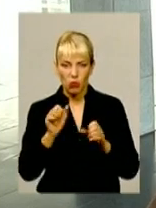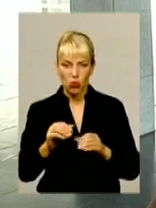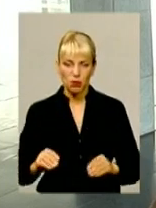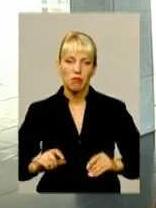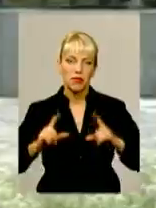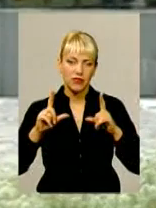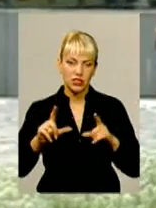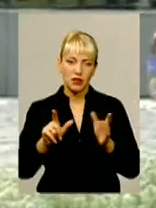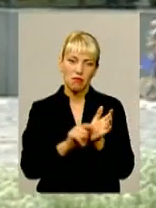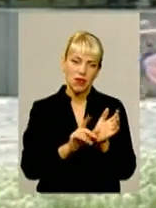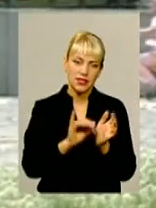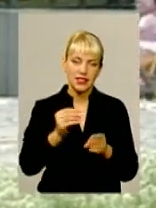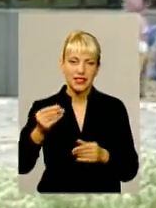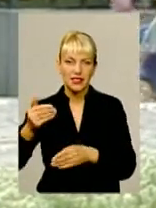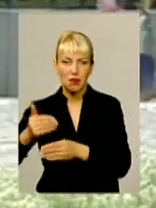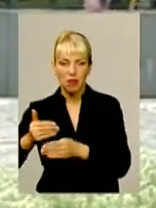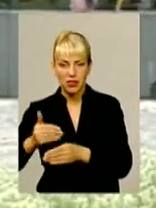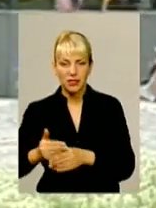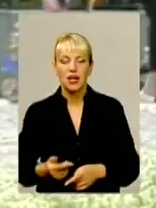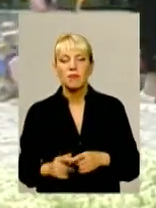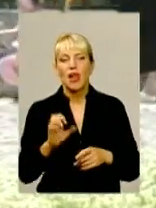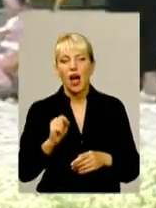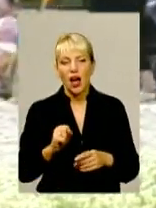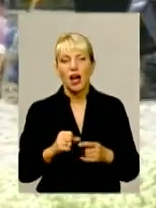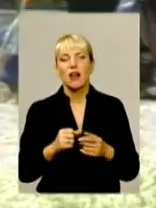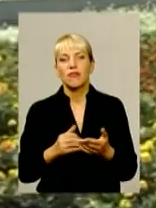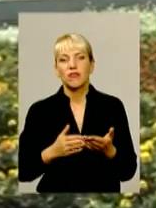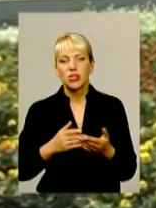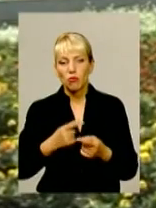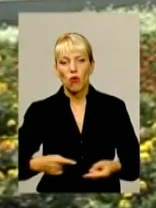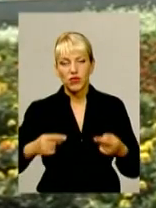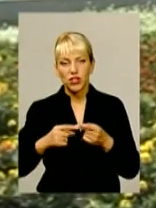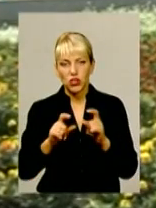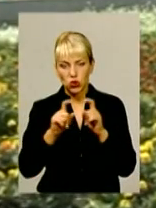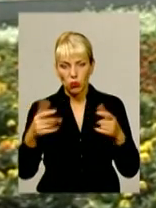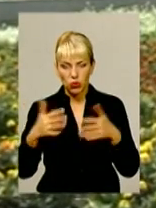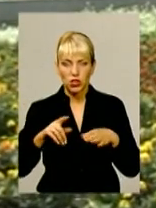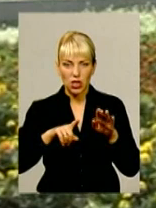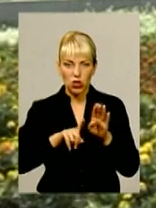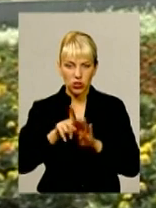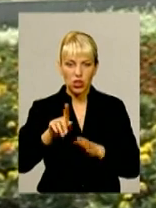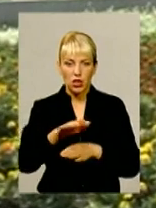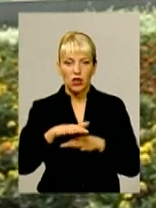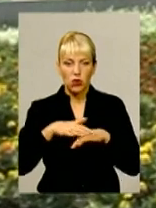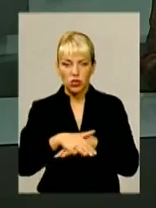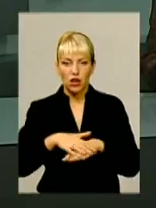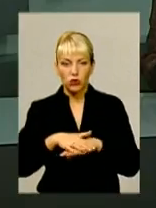стипендії і так далі. А тим часом відповідні структури вже розпочали необхідні розрахунки потреб у додаткових коштах.